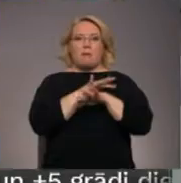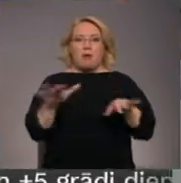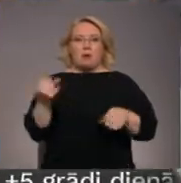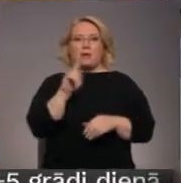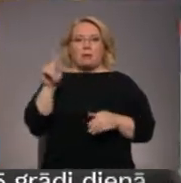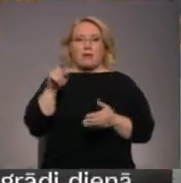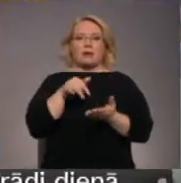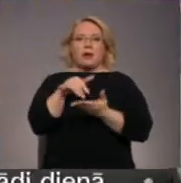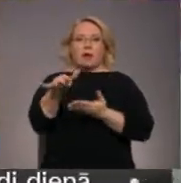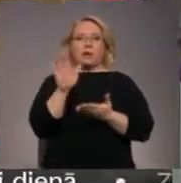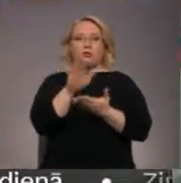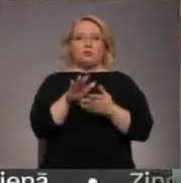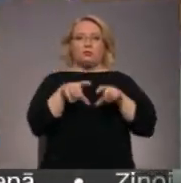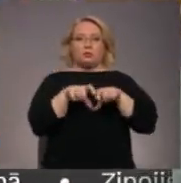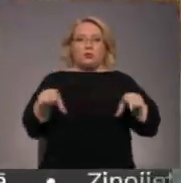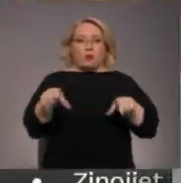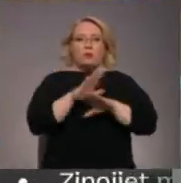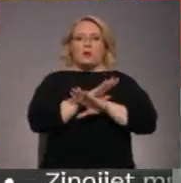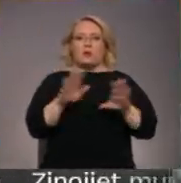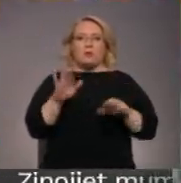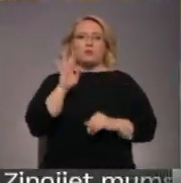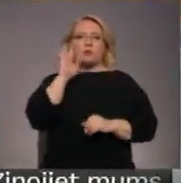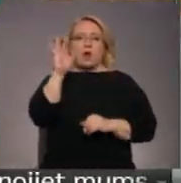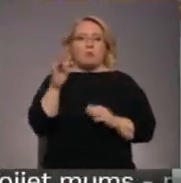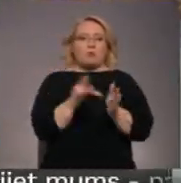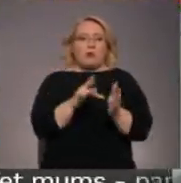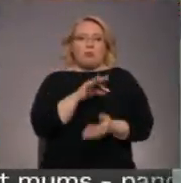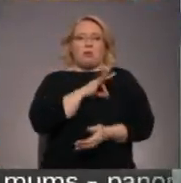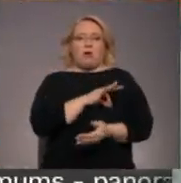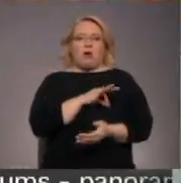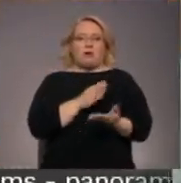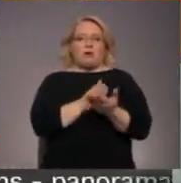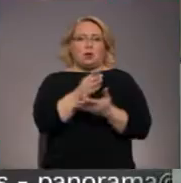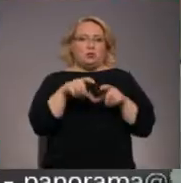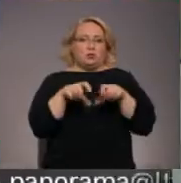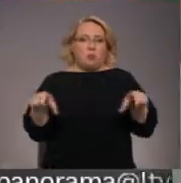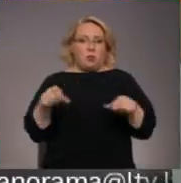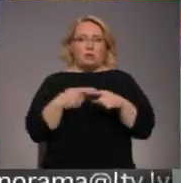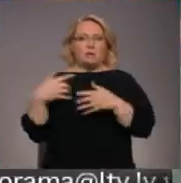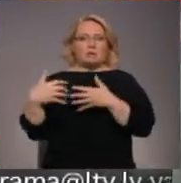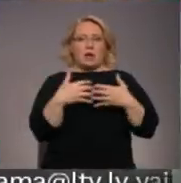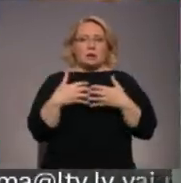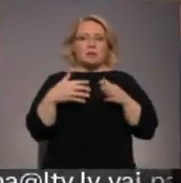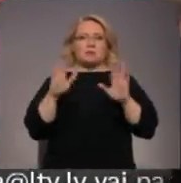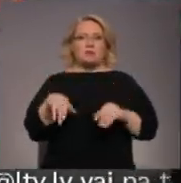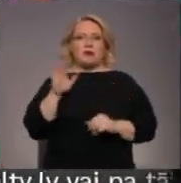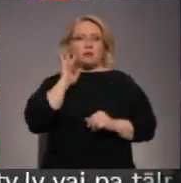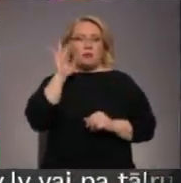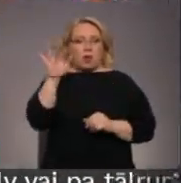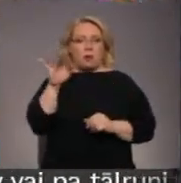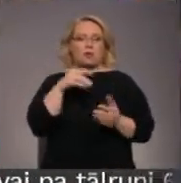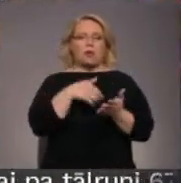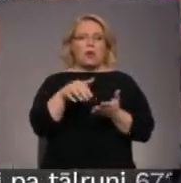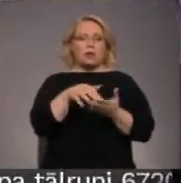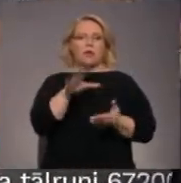skolu, bet ja nebūs nākotnes, tad kādu jāiet uz skolu, tādēļ ir jācīnās arī par nākotni. Gājien ir